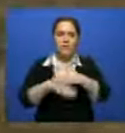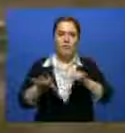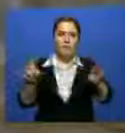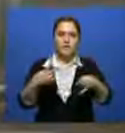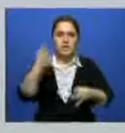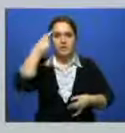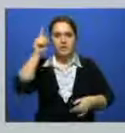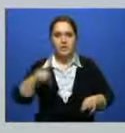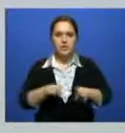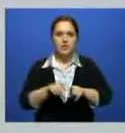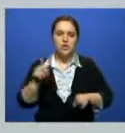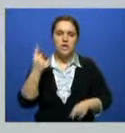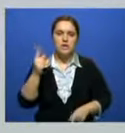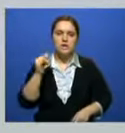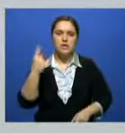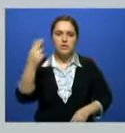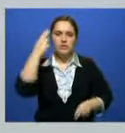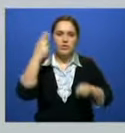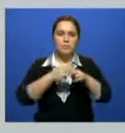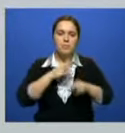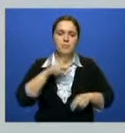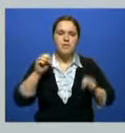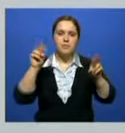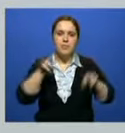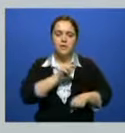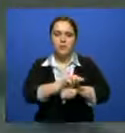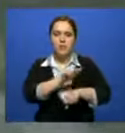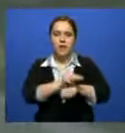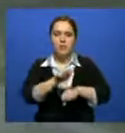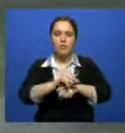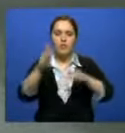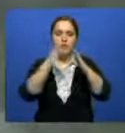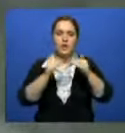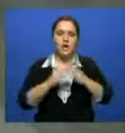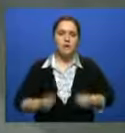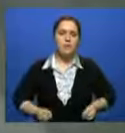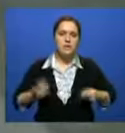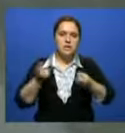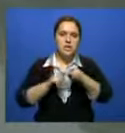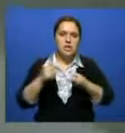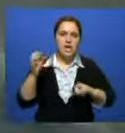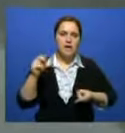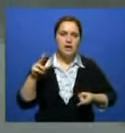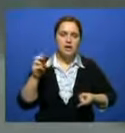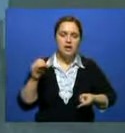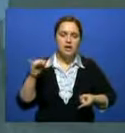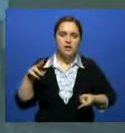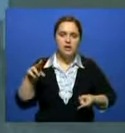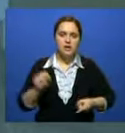своих домов. Известно также, что один из двух братьев проходил спецподготовку в лагере боевиков, связанных с Аль-Каэдой.